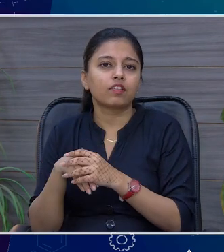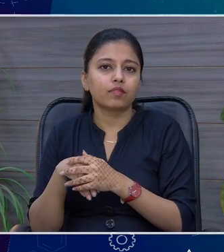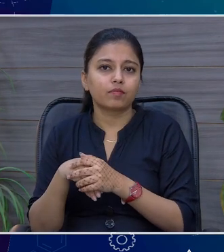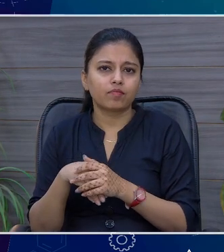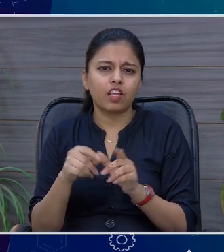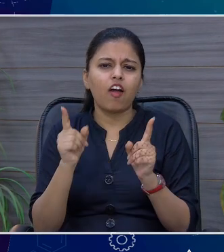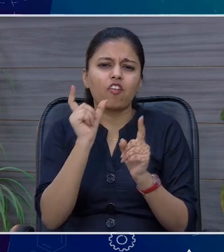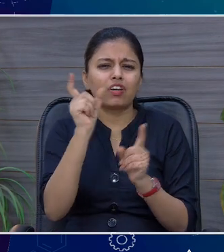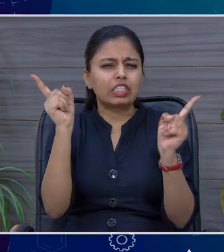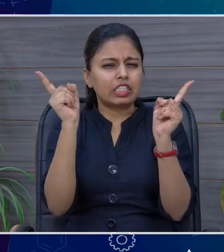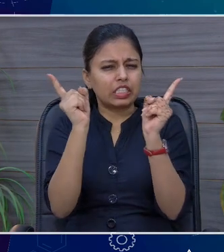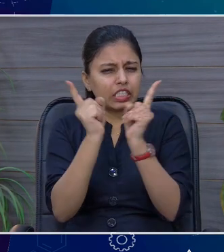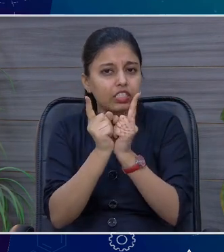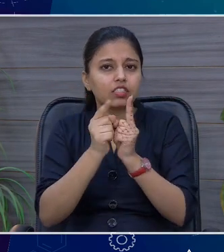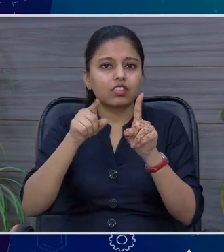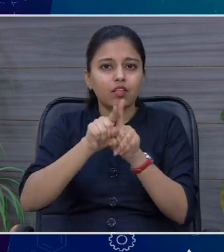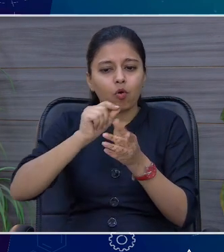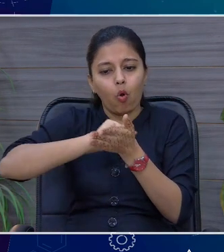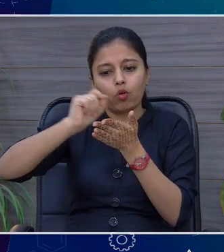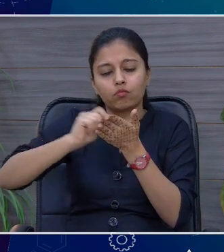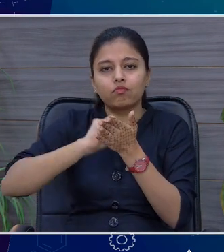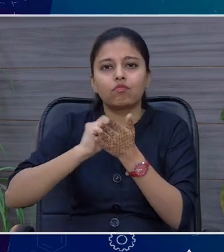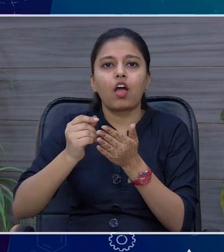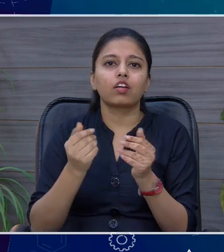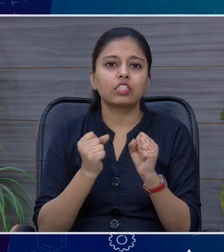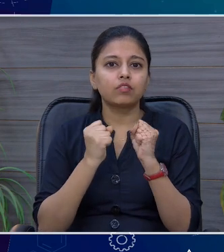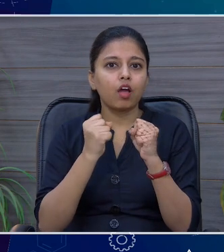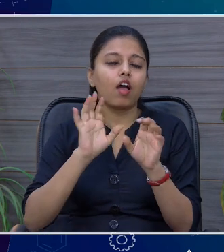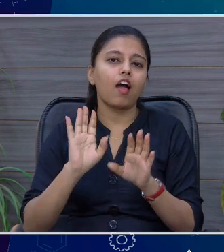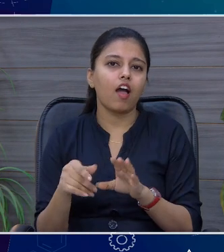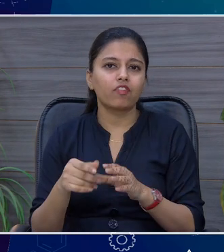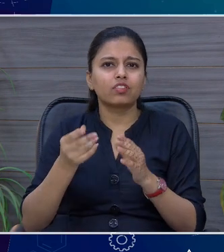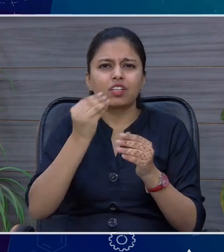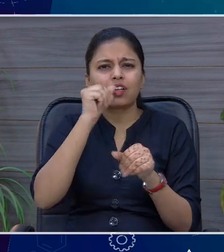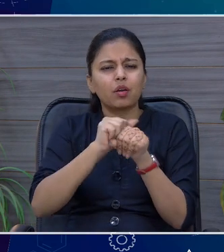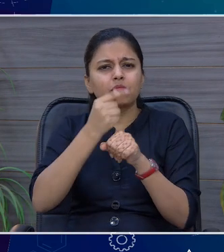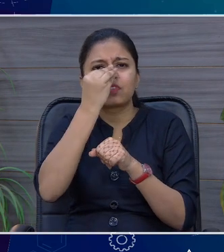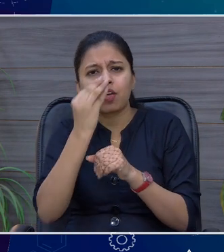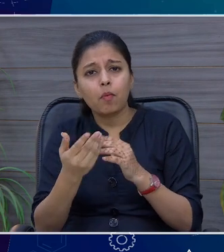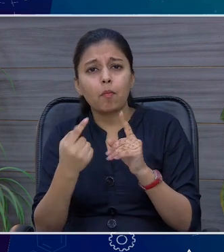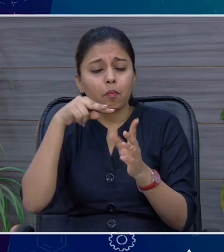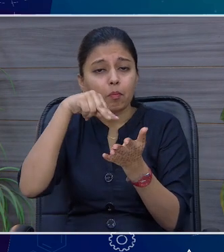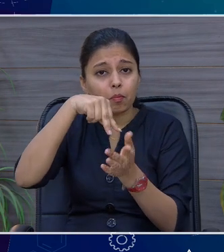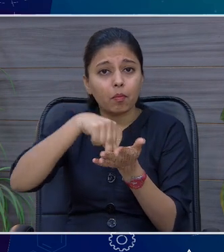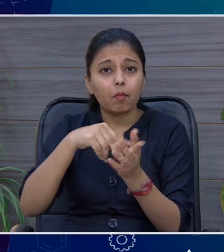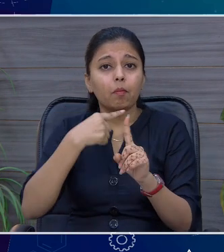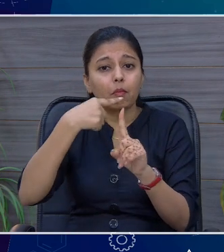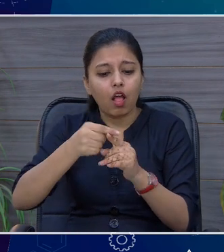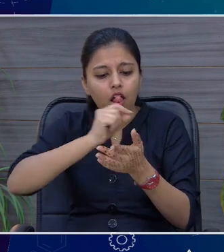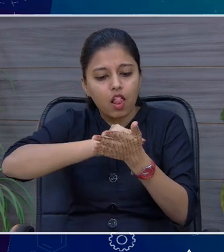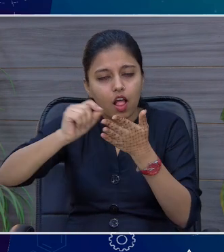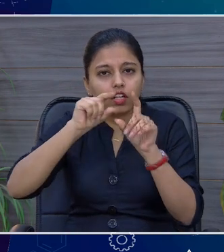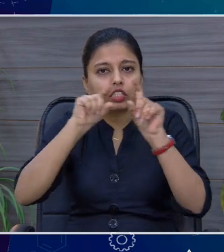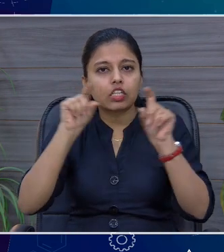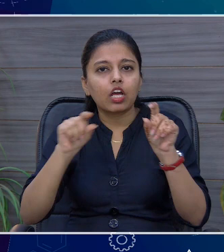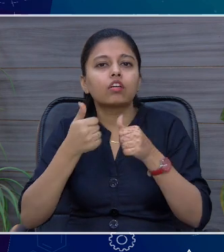चैलेंट के लिए सबसे बड़ी चनौती होती है जिसको वह बखुबी ना सिर्फ सामना करता है और एक ऐसी लाइन लिखता है जो हमारो